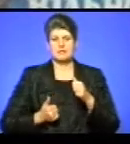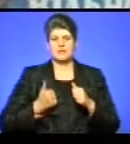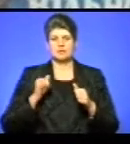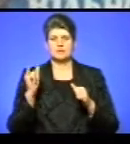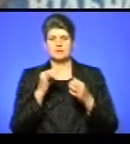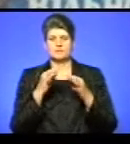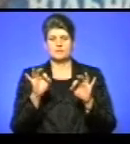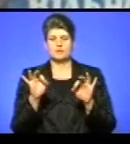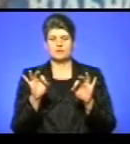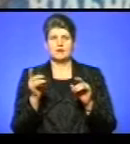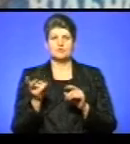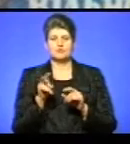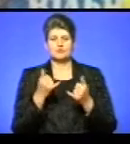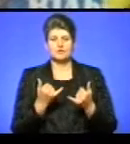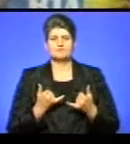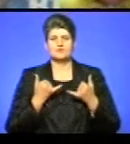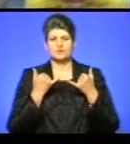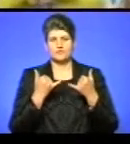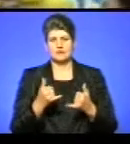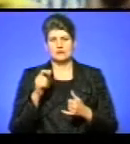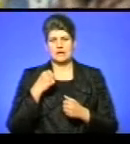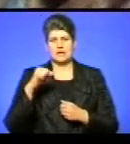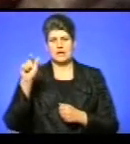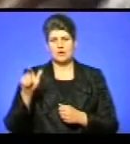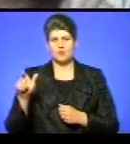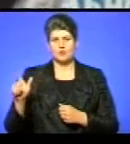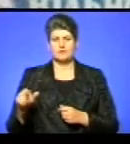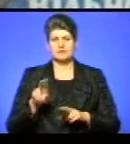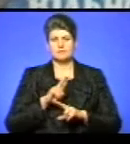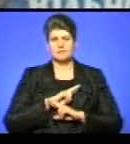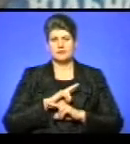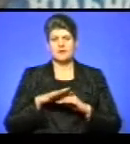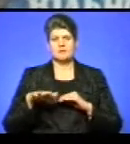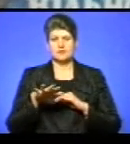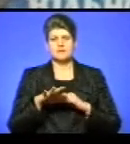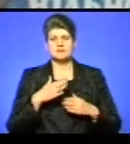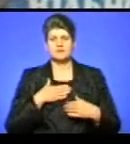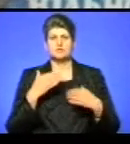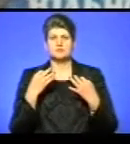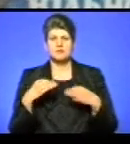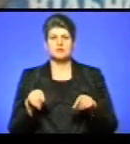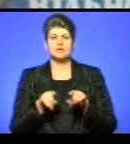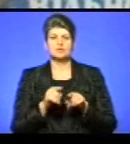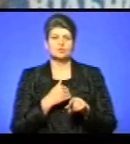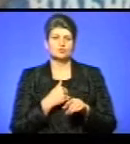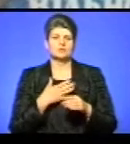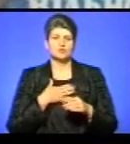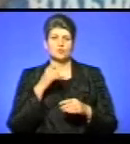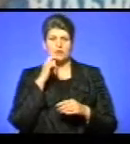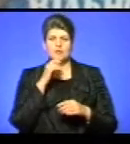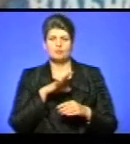щоб шумати героїв, які полягли на Майдані. Це нашу незалежність. Я теж хочу, щоб наша країна була незалежною,